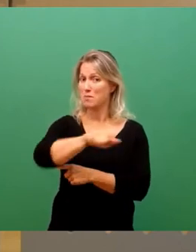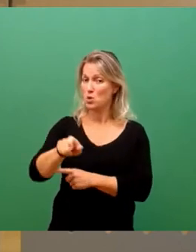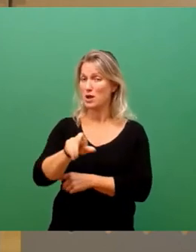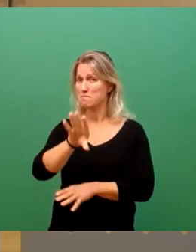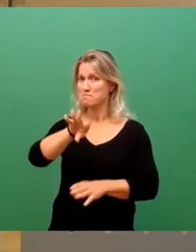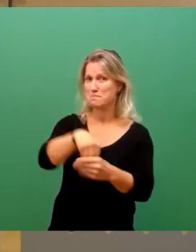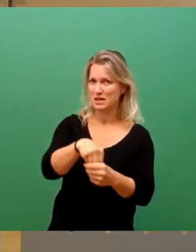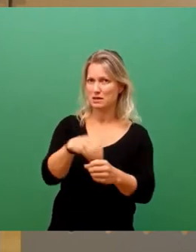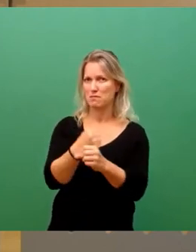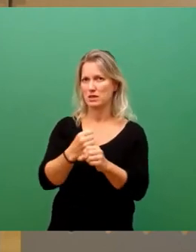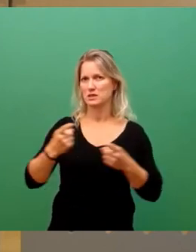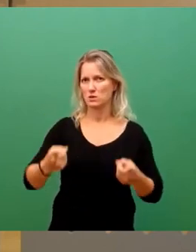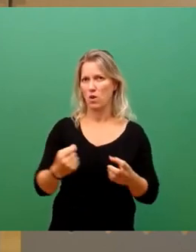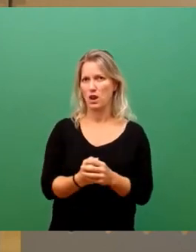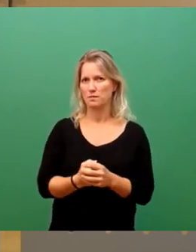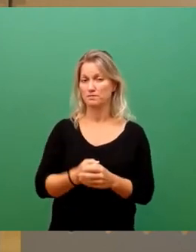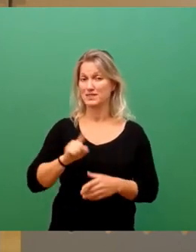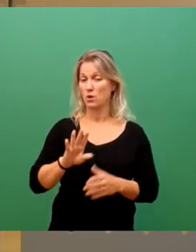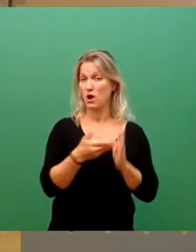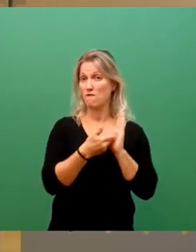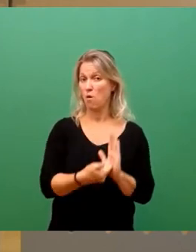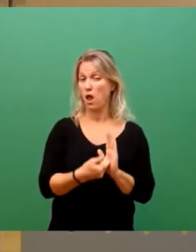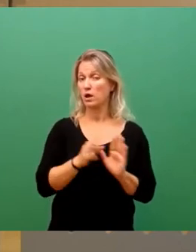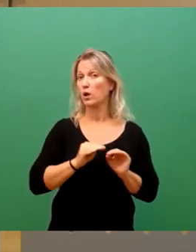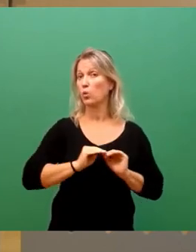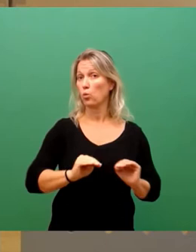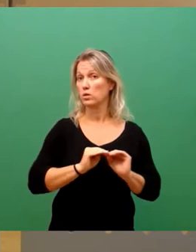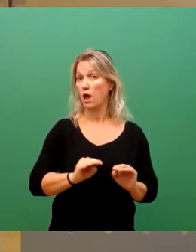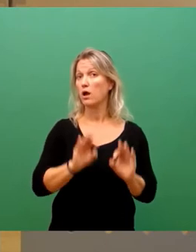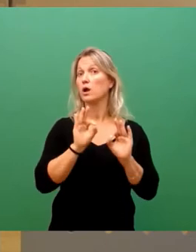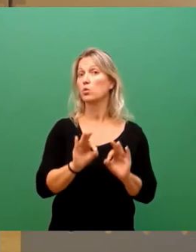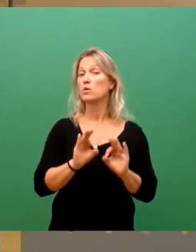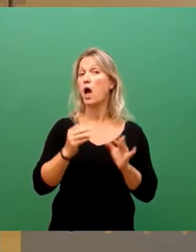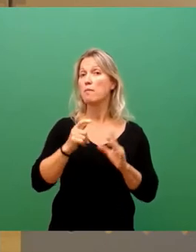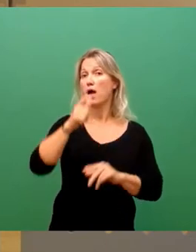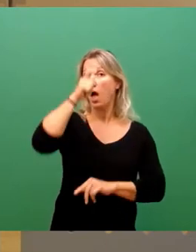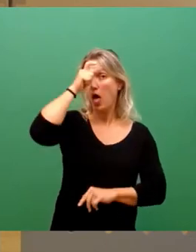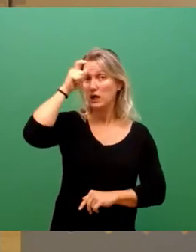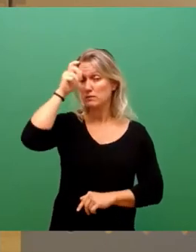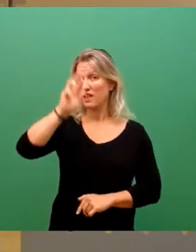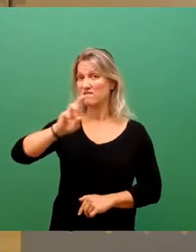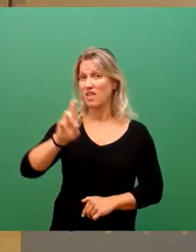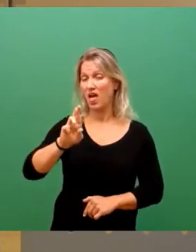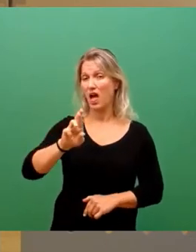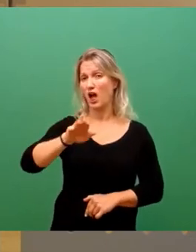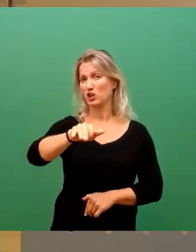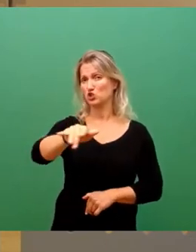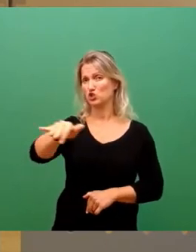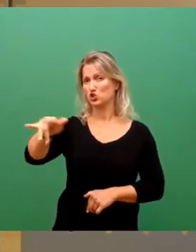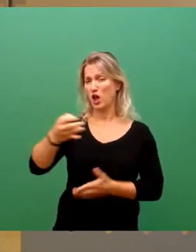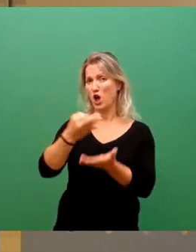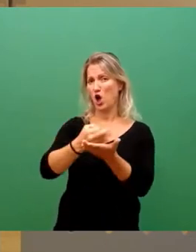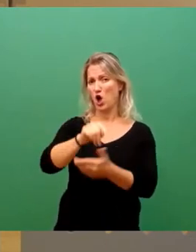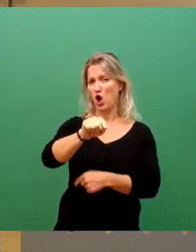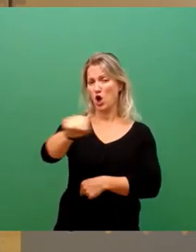Die Vorlage bietet eine gute Grundlage, aber die Experten sitzen eigentlich vor Ort in den Ortschaften und in den